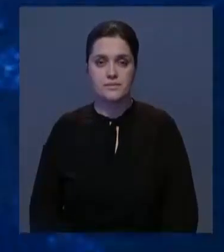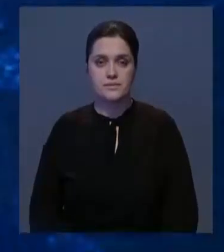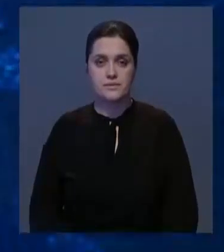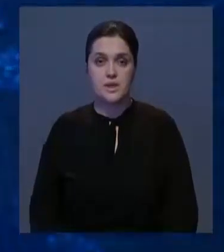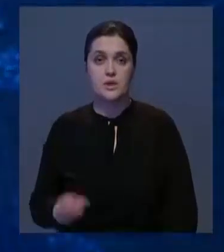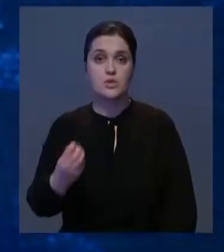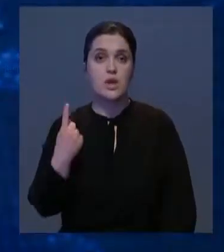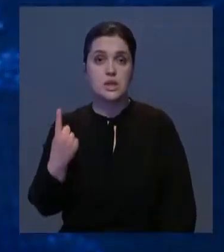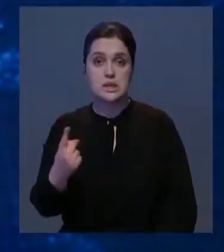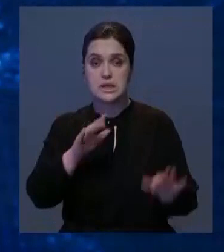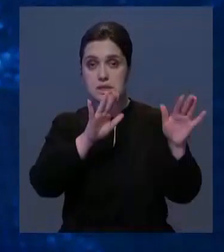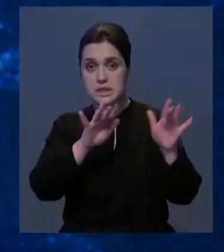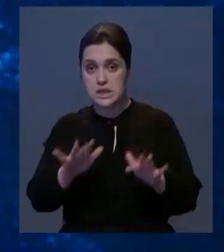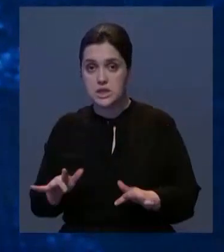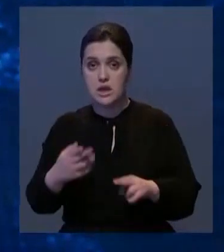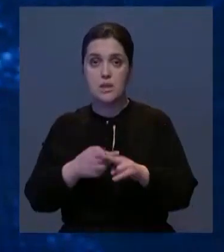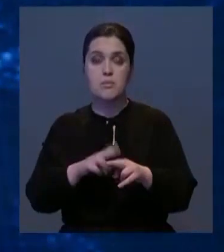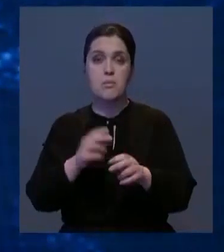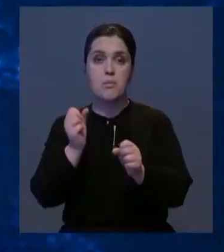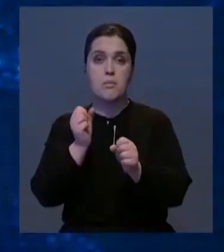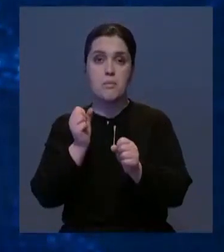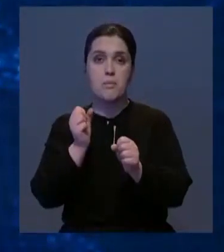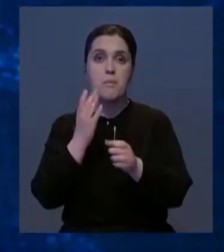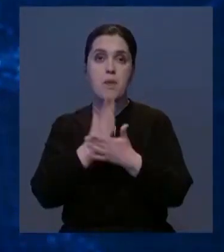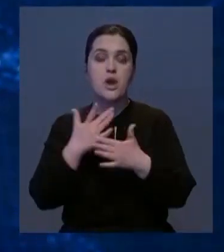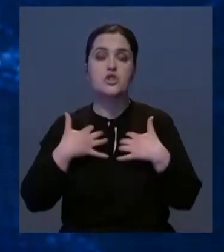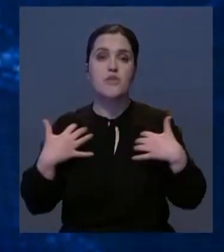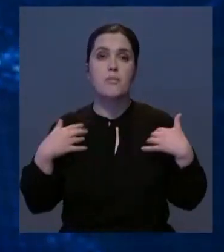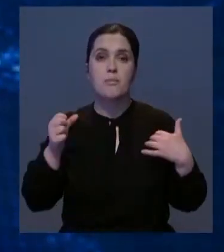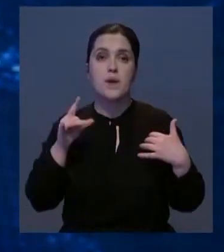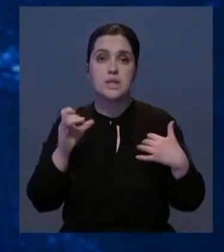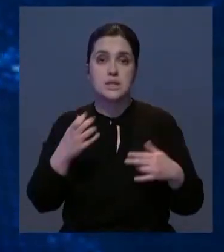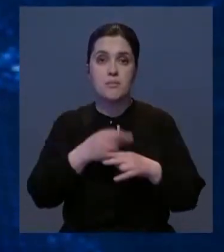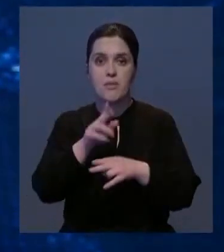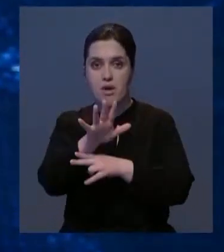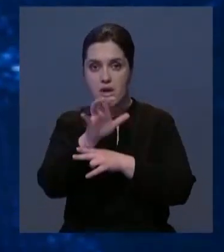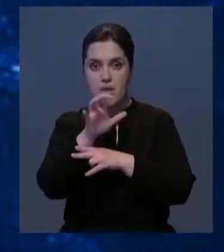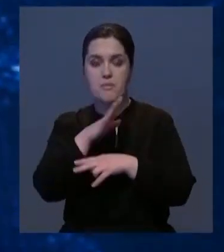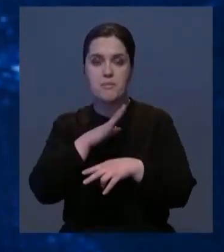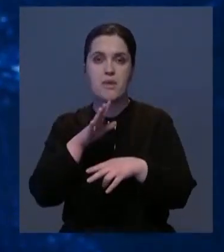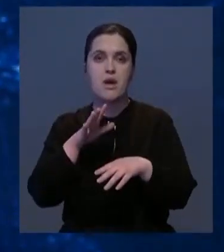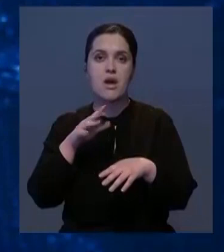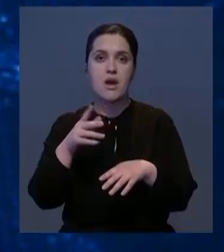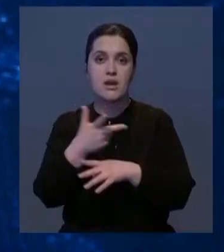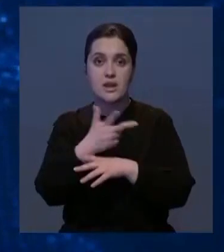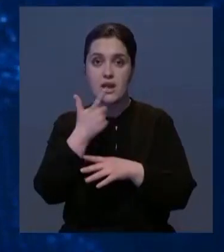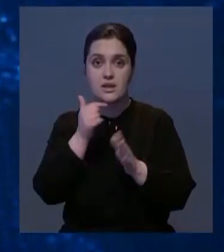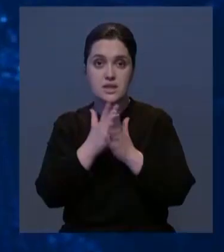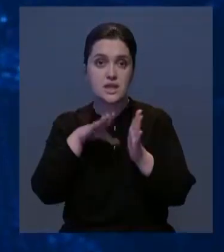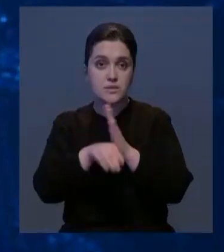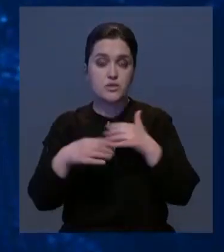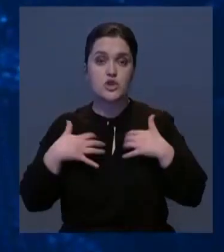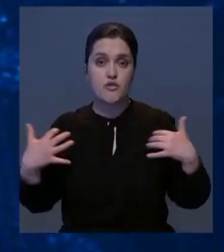Еще один снежный барс попал в объектив фотоловушки в горах Аксужа-Баглинского заповедника. Кадры с краснокнижным